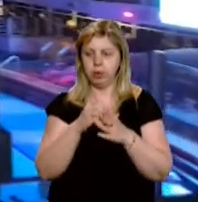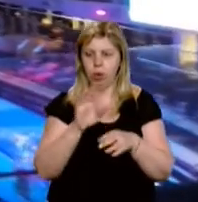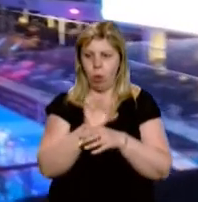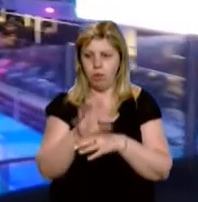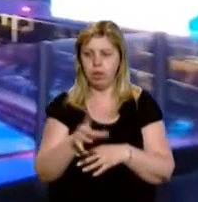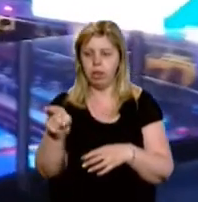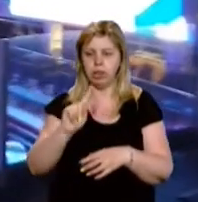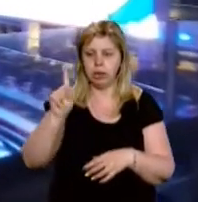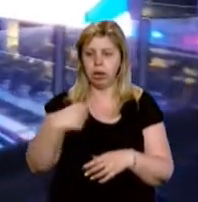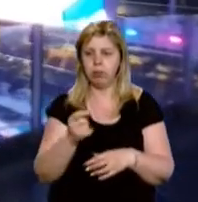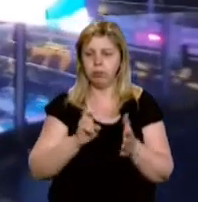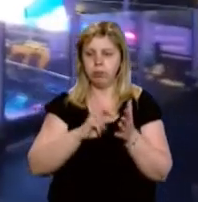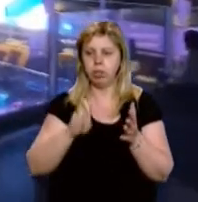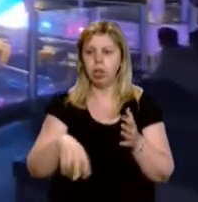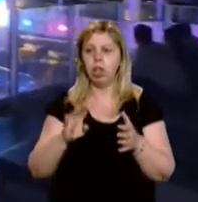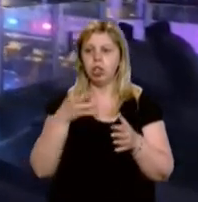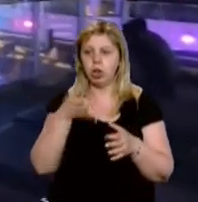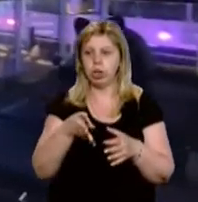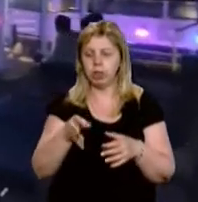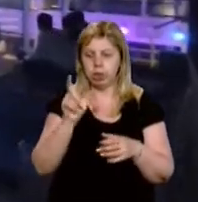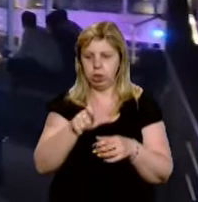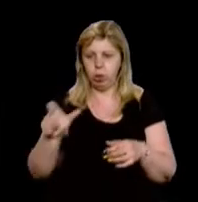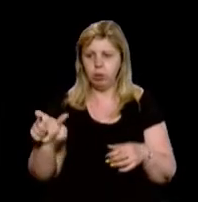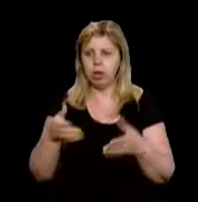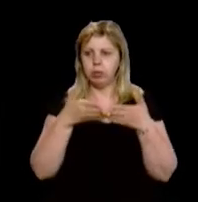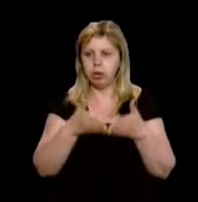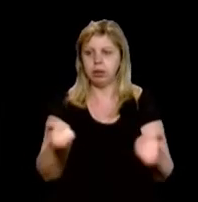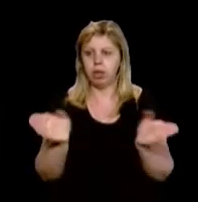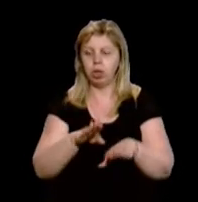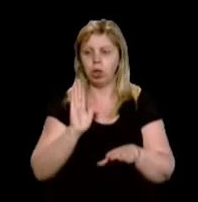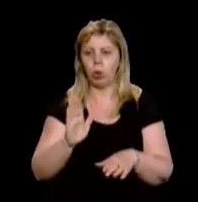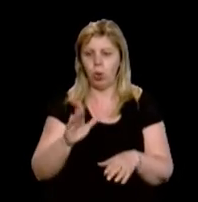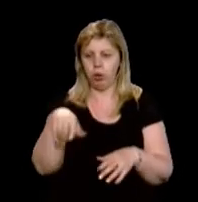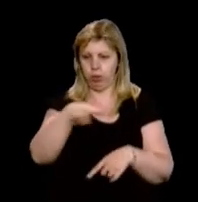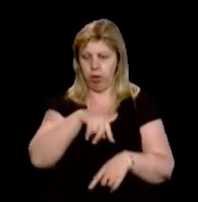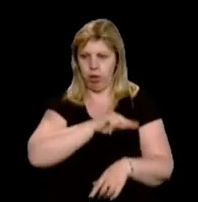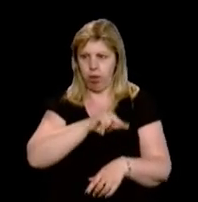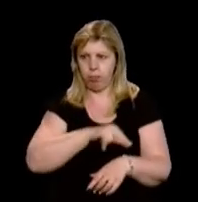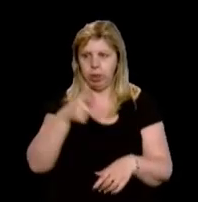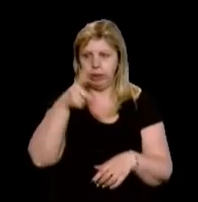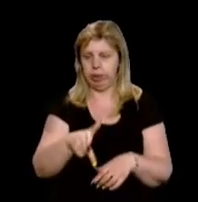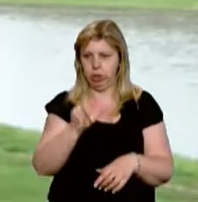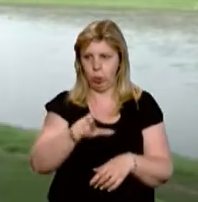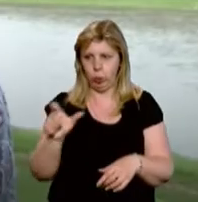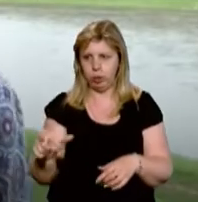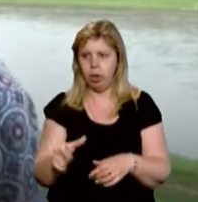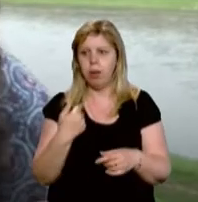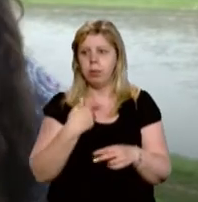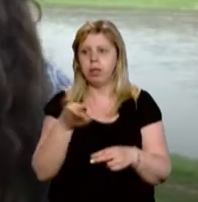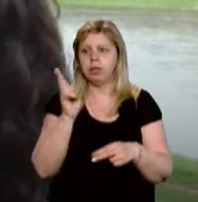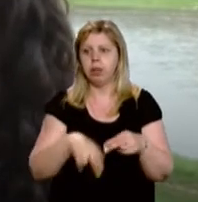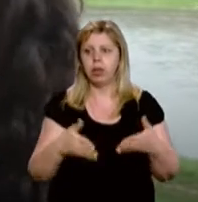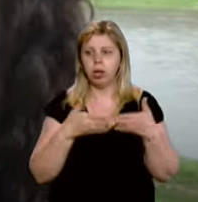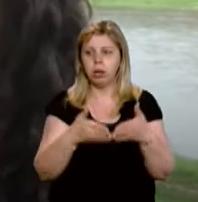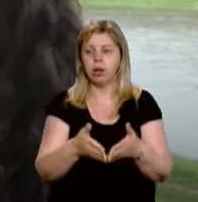їх зобов'язали висадити 4 тисячі пасажирів. На лайнері залишився тільки персонал – понад 3 тисячі людей. Ми вже завершили